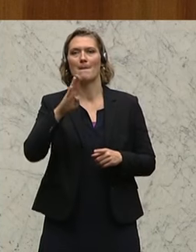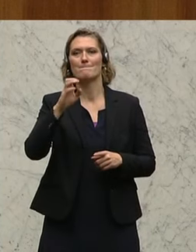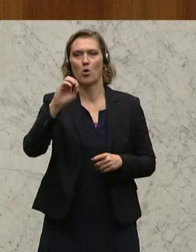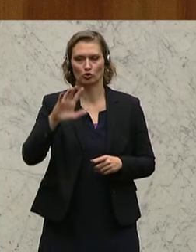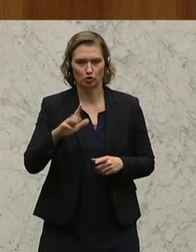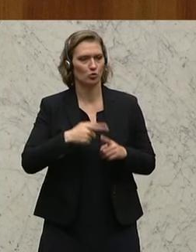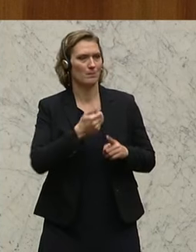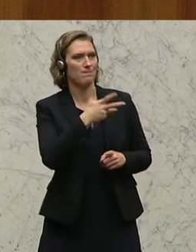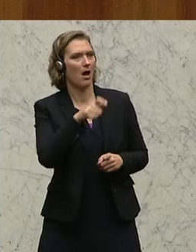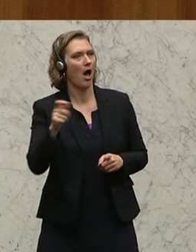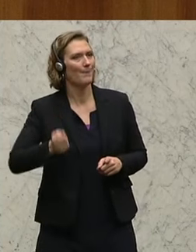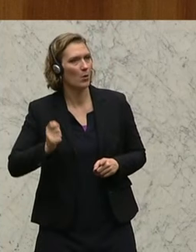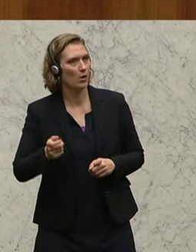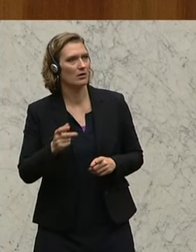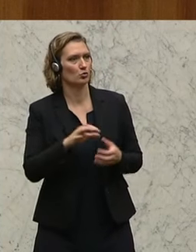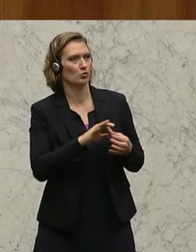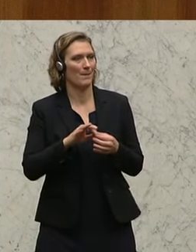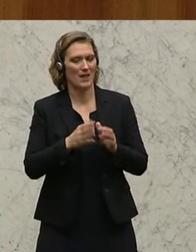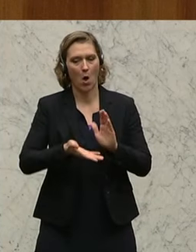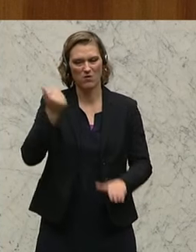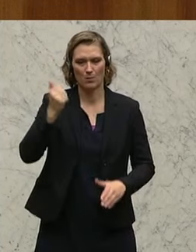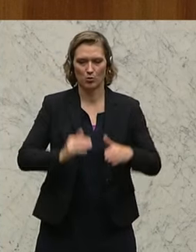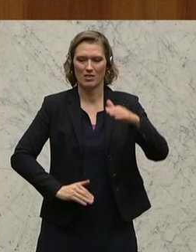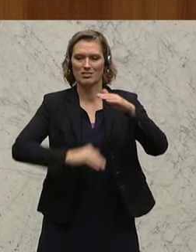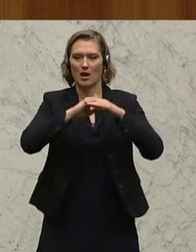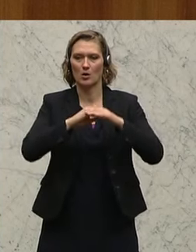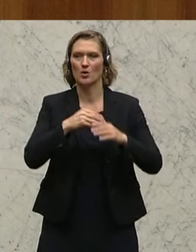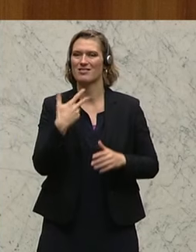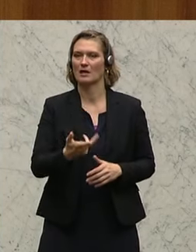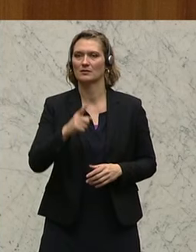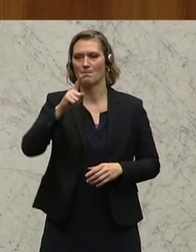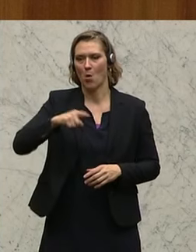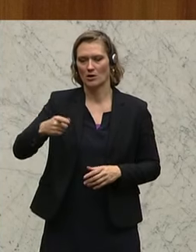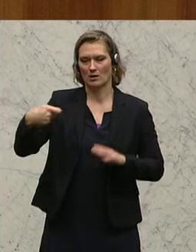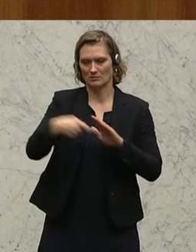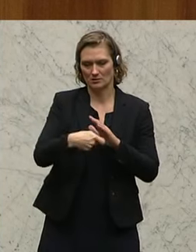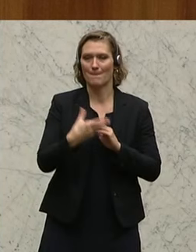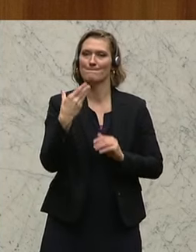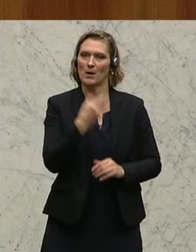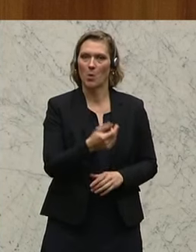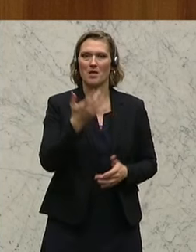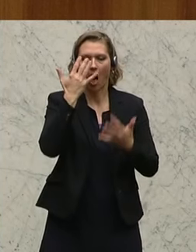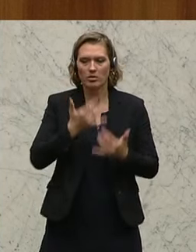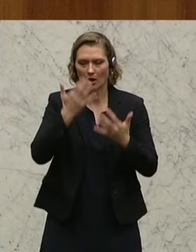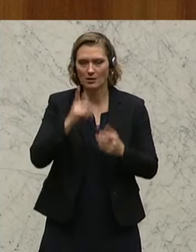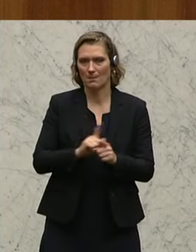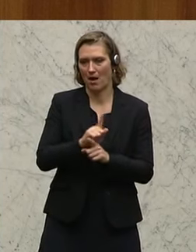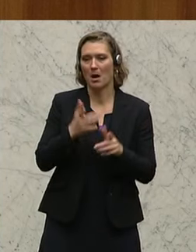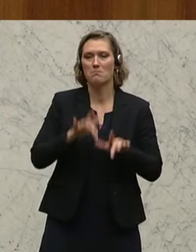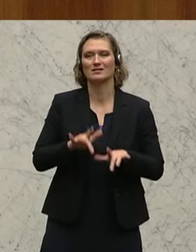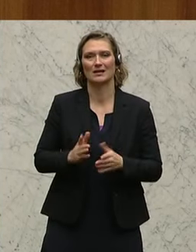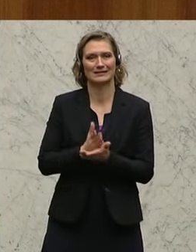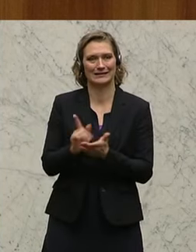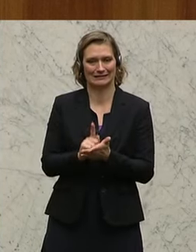Lausch, Dr. Bösch und weitere Abgeordneten betreffend Aufhebung der Deckelung von 30 Monaten von anrechenbaren